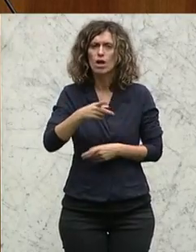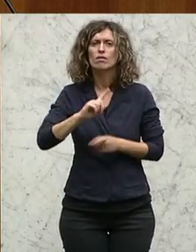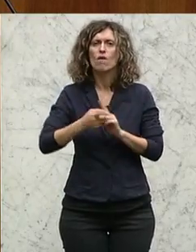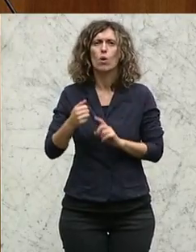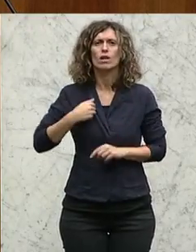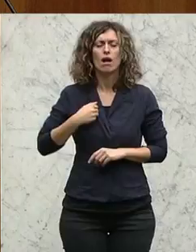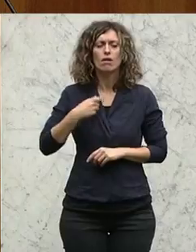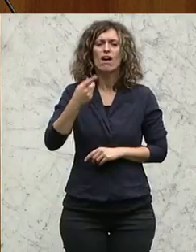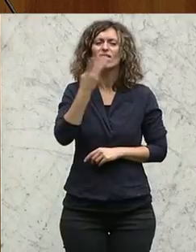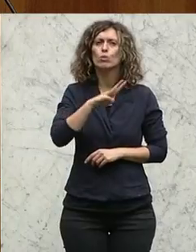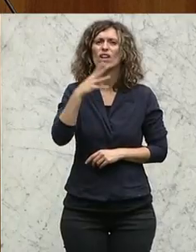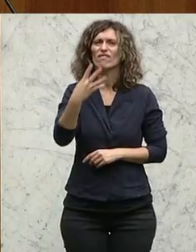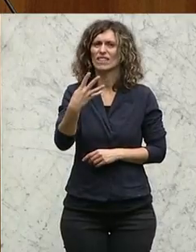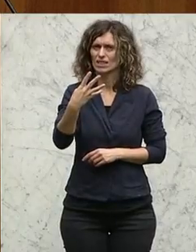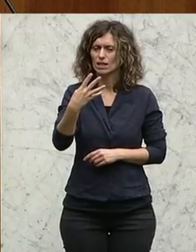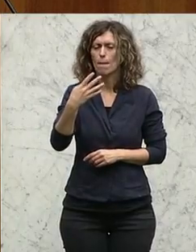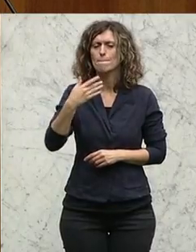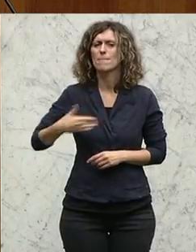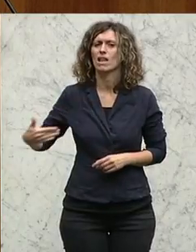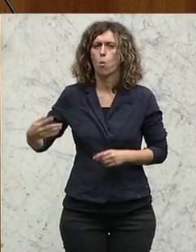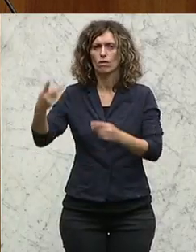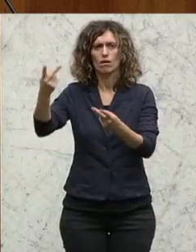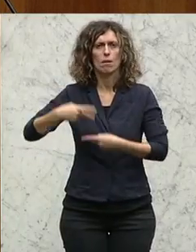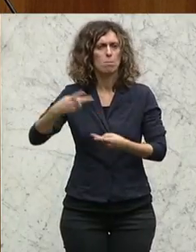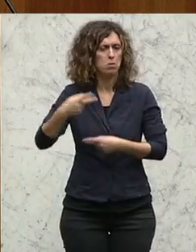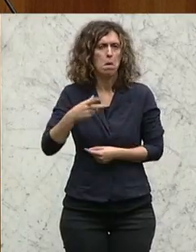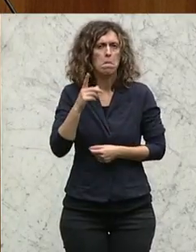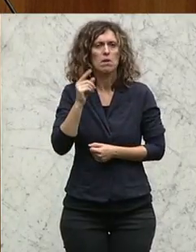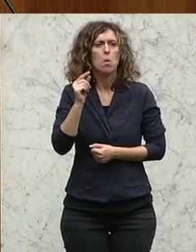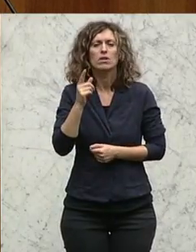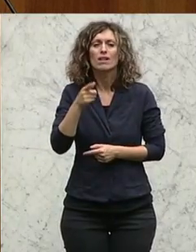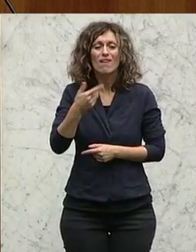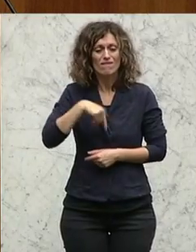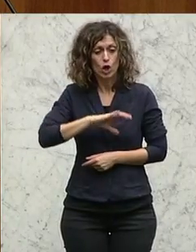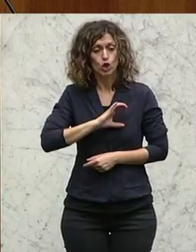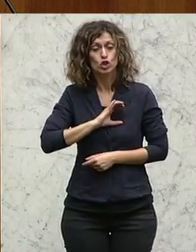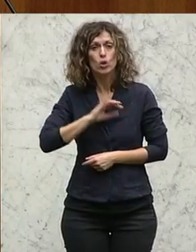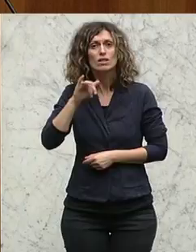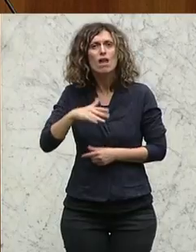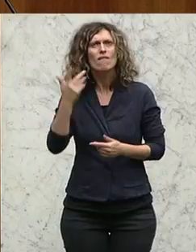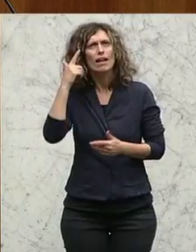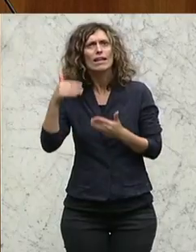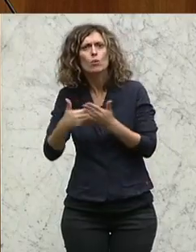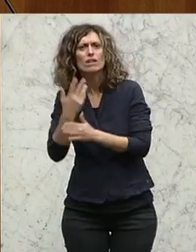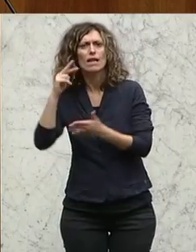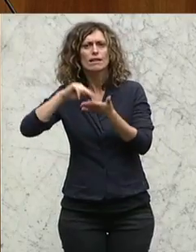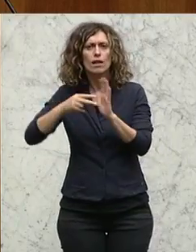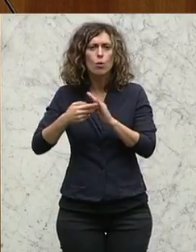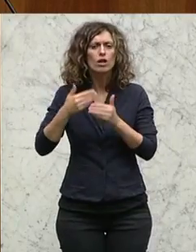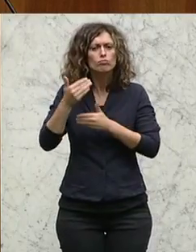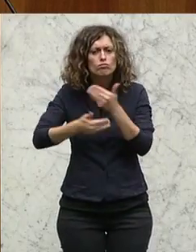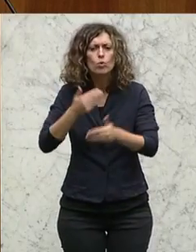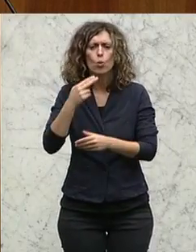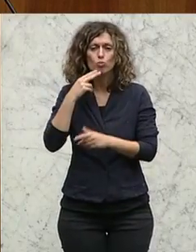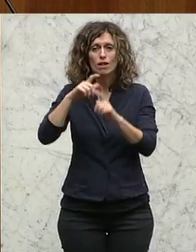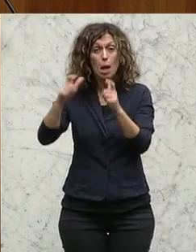440 Millionen Exporte. Das ist eine Riesenchance für unsere Technologie- und innovationsgetriebenen Unternehmen. Das ist ganz ein wesentlicher